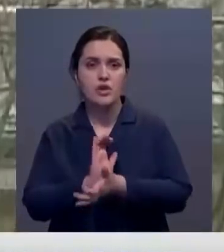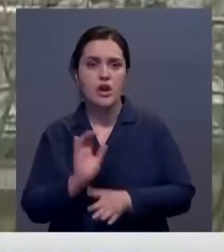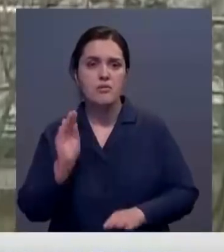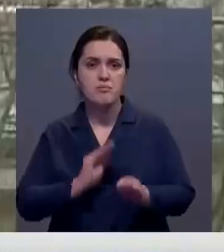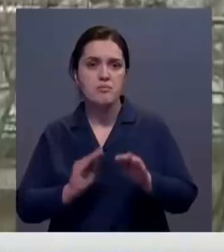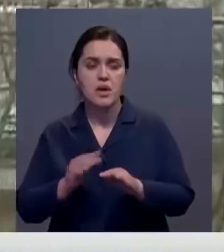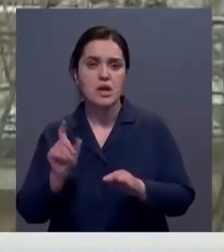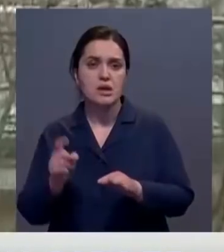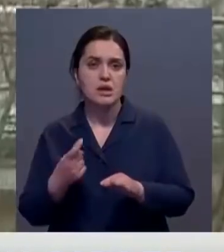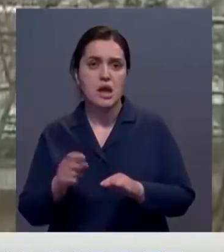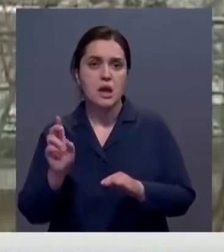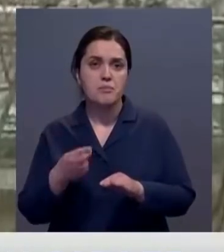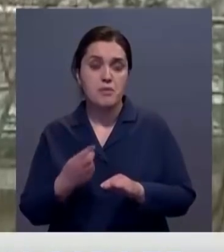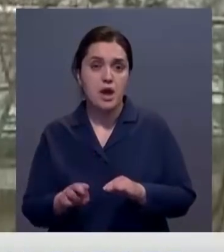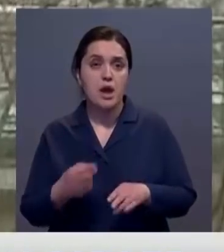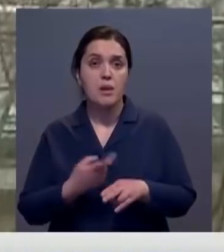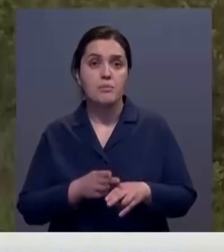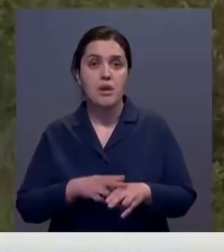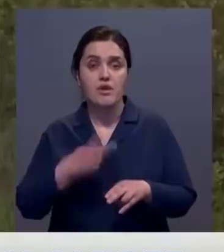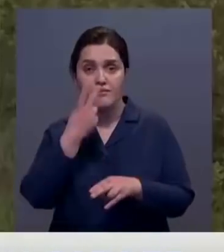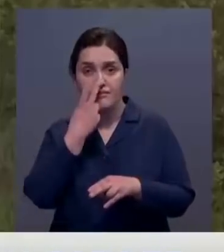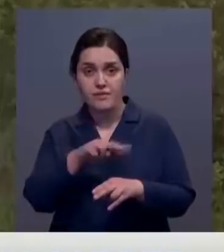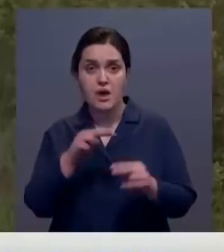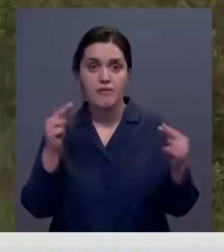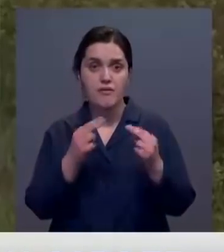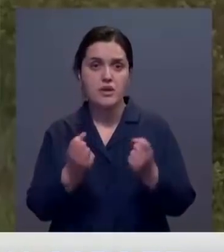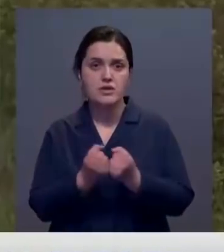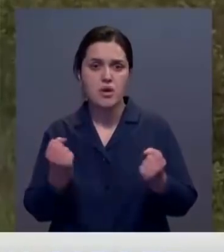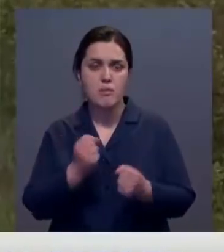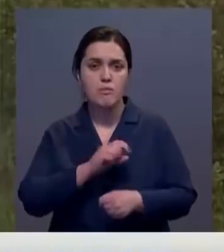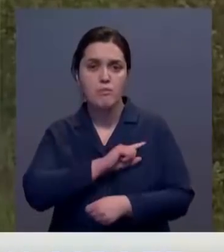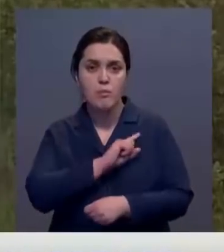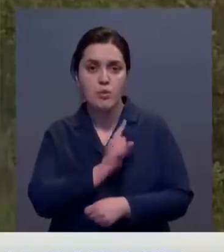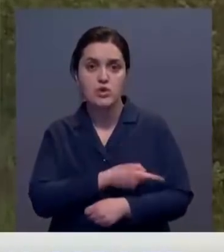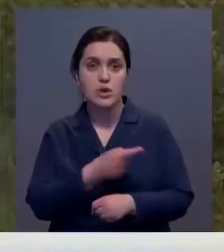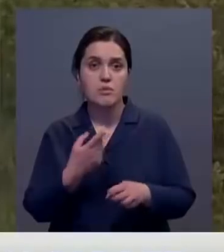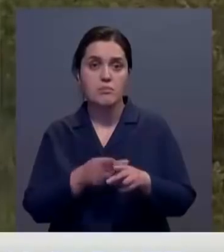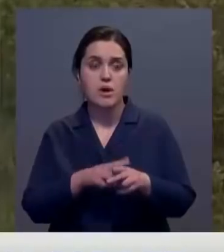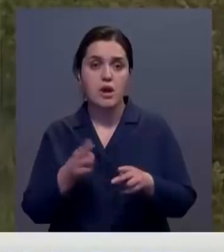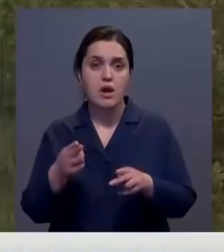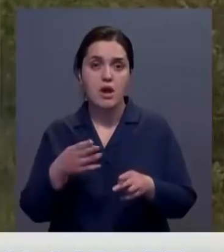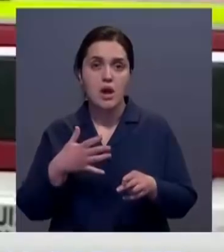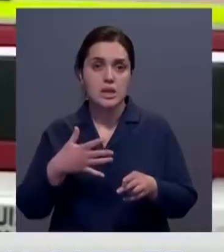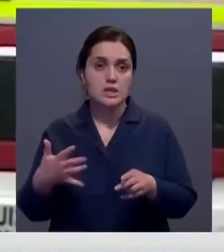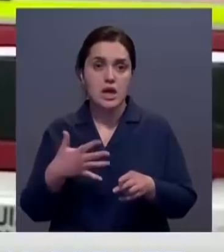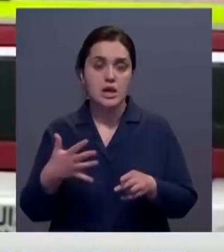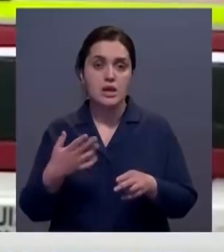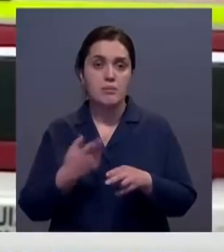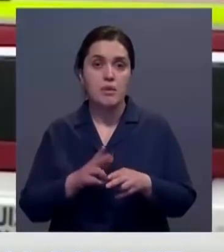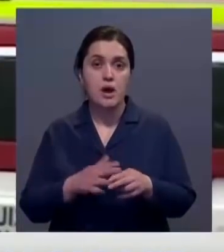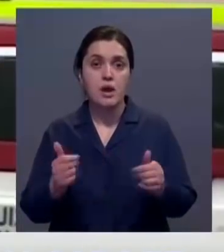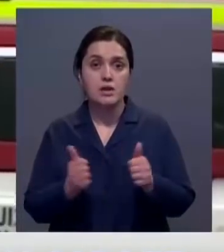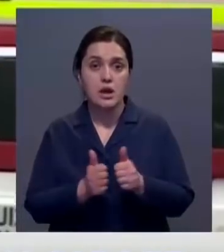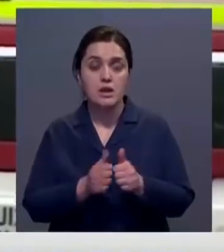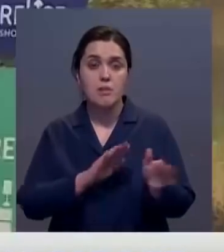биологического происхождения. По словам очевидцев, взрыв был настолько мощным, что от него затряслись здания. Сразу после